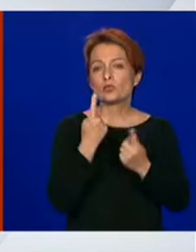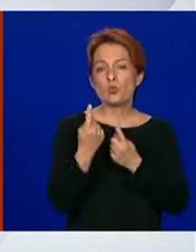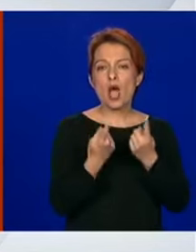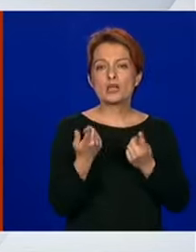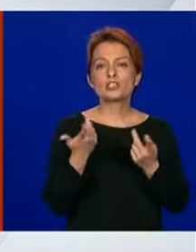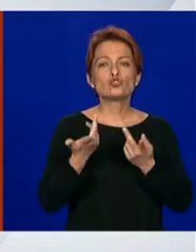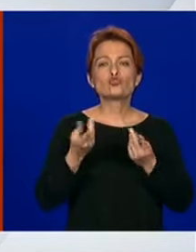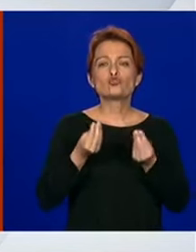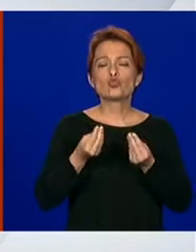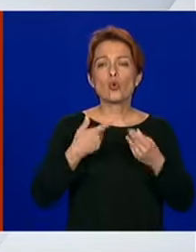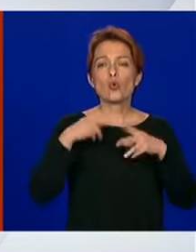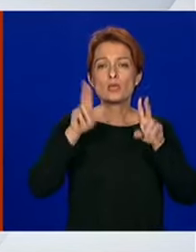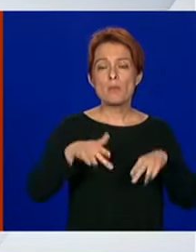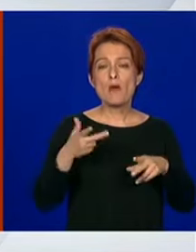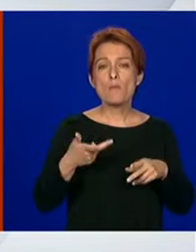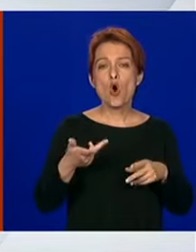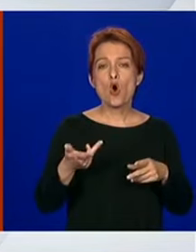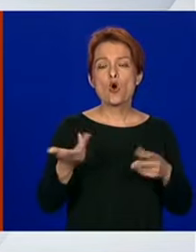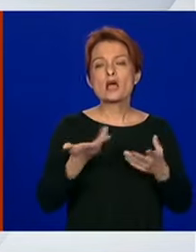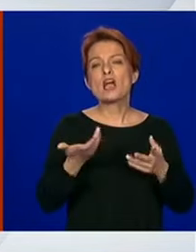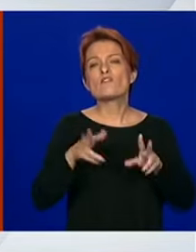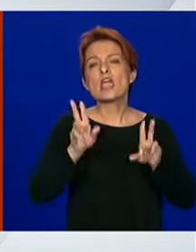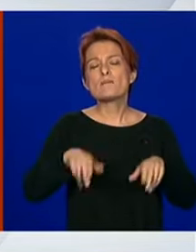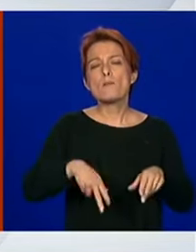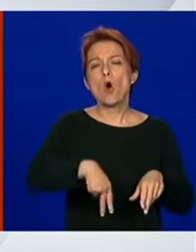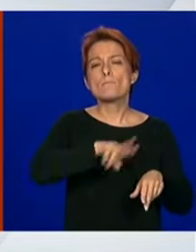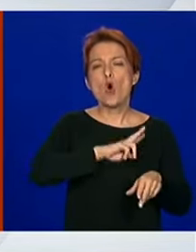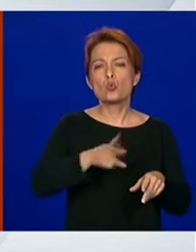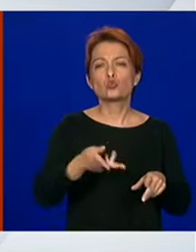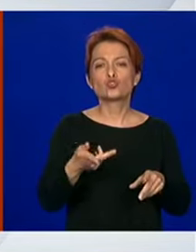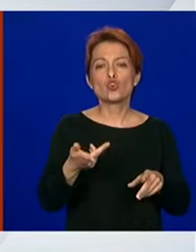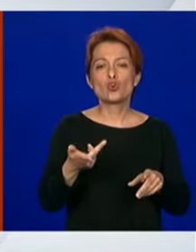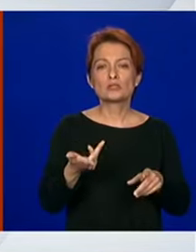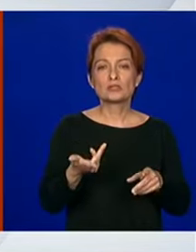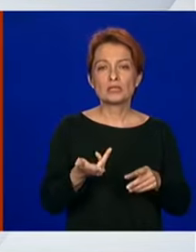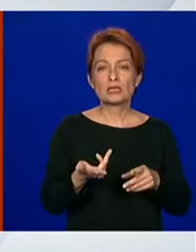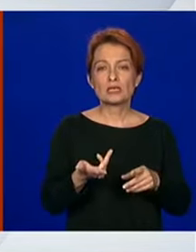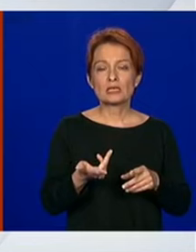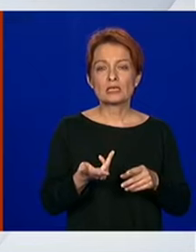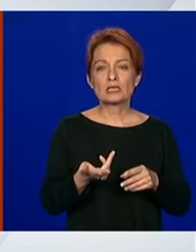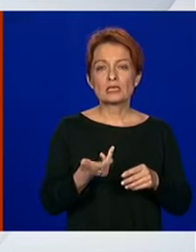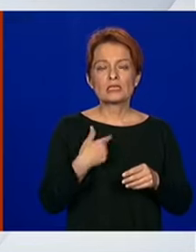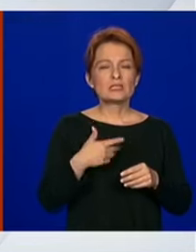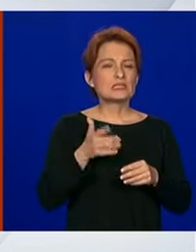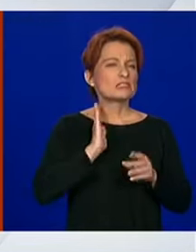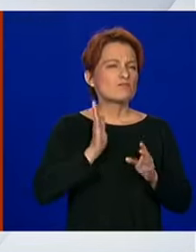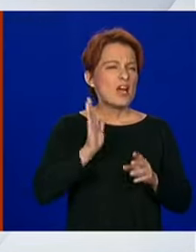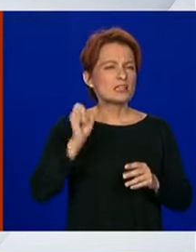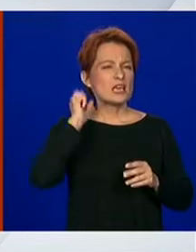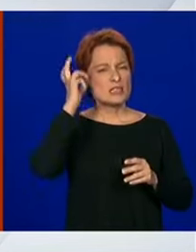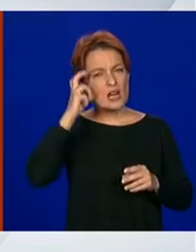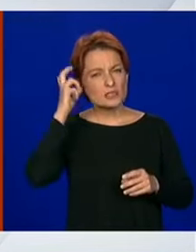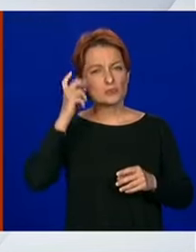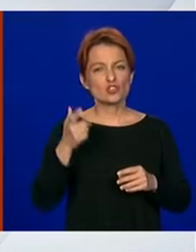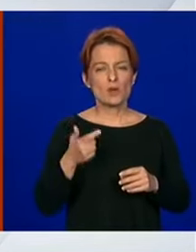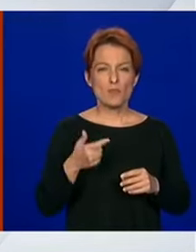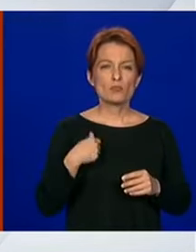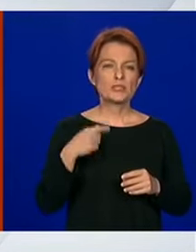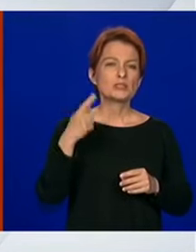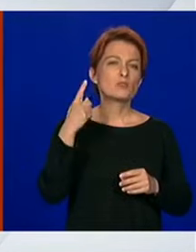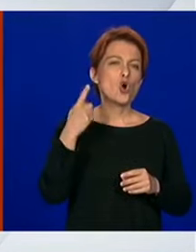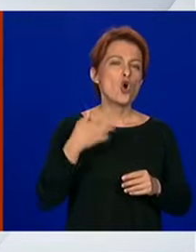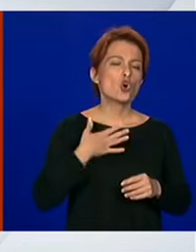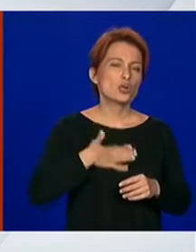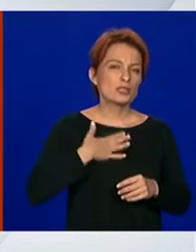mogućnosti balansiranja sa tom vagom. Dakle, htjeli smo na druge strani malo rasteretiti tu